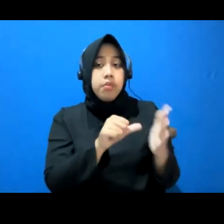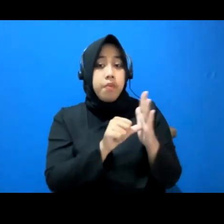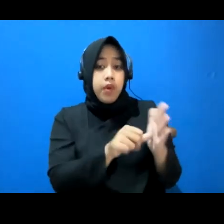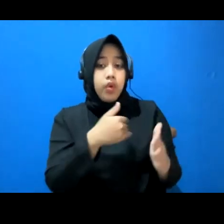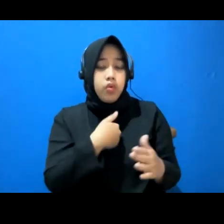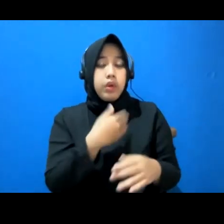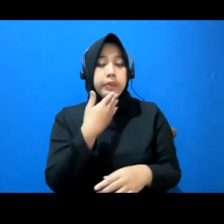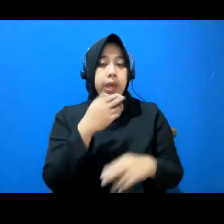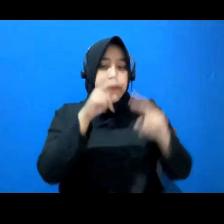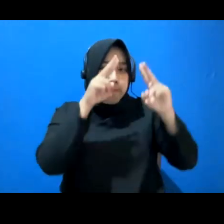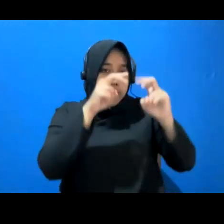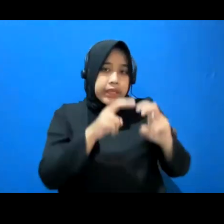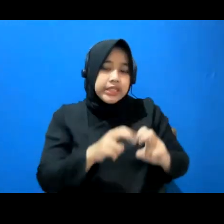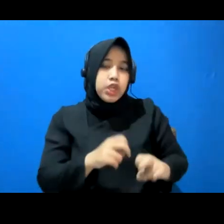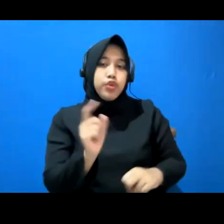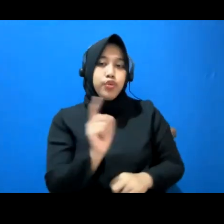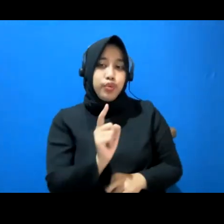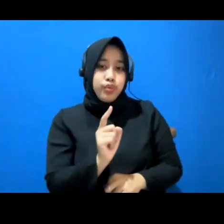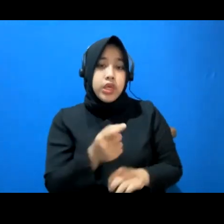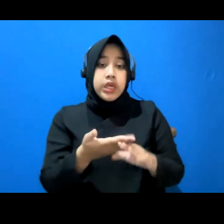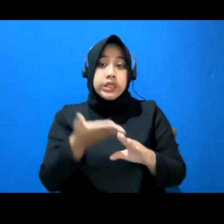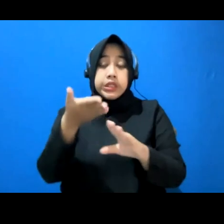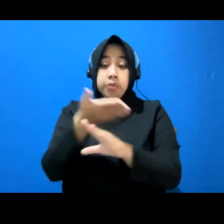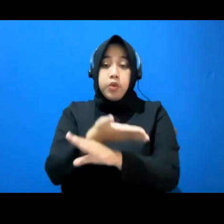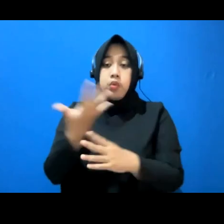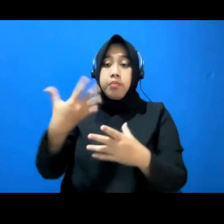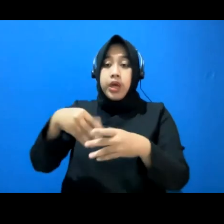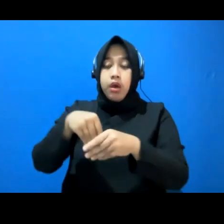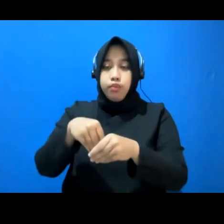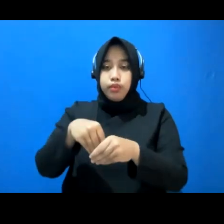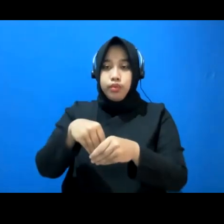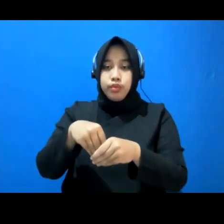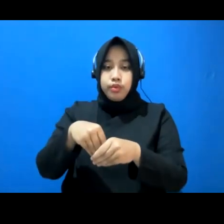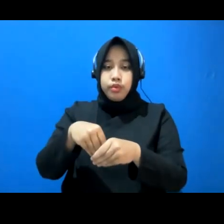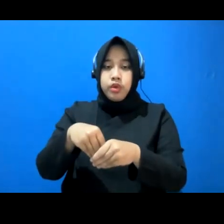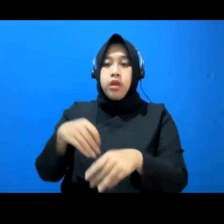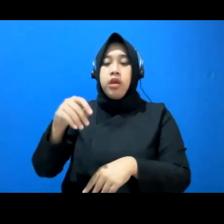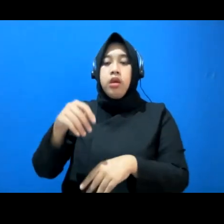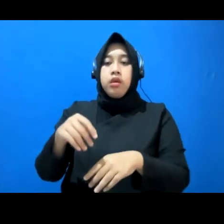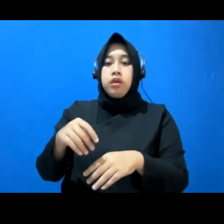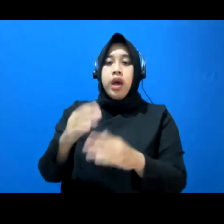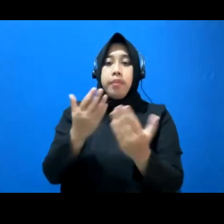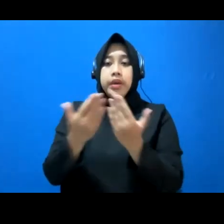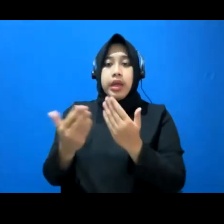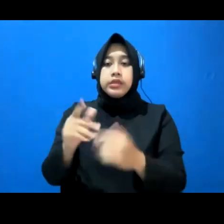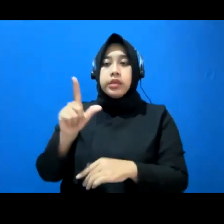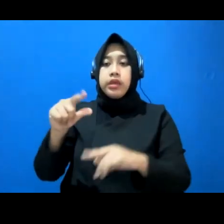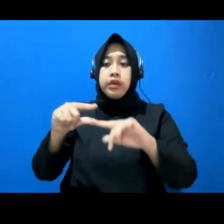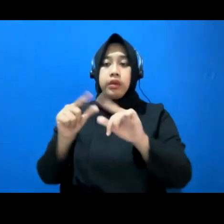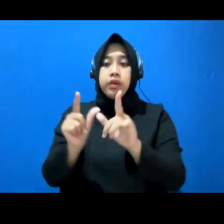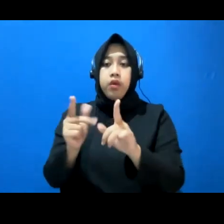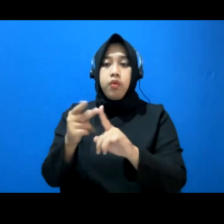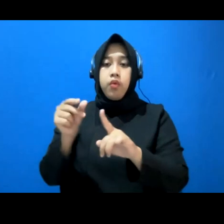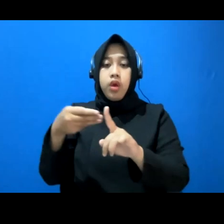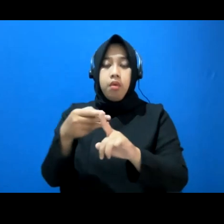sebelum dia gabung bersama Low Hub, dia sudah melakukan riset kecilan siapa yang kira